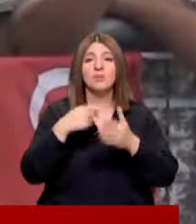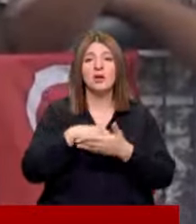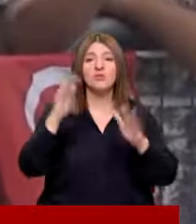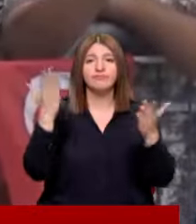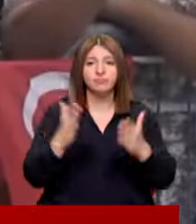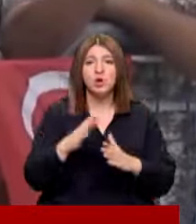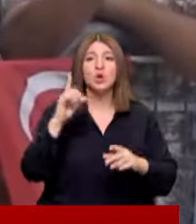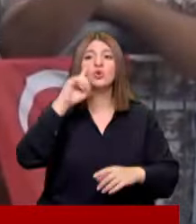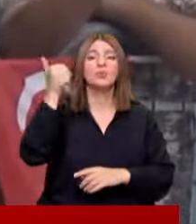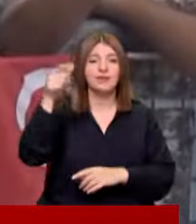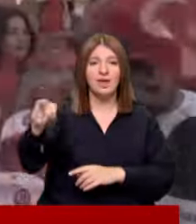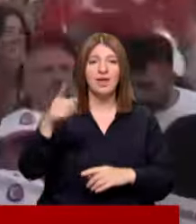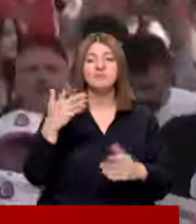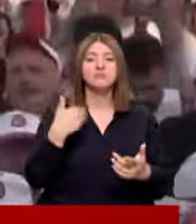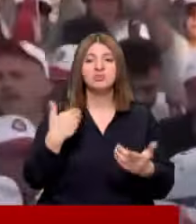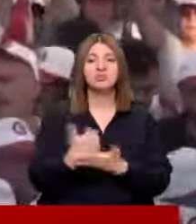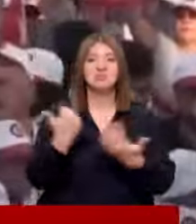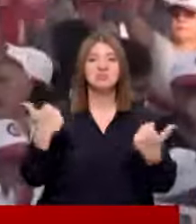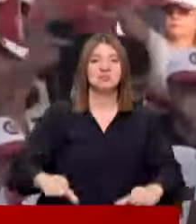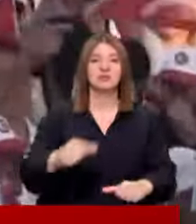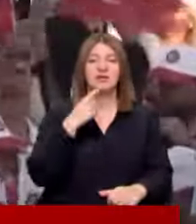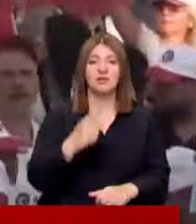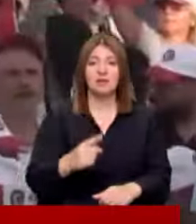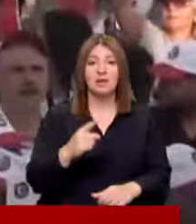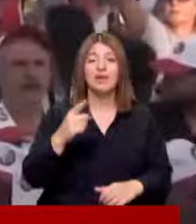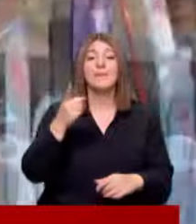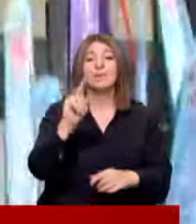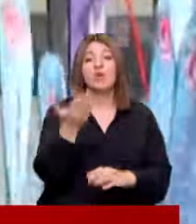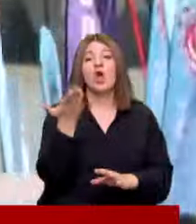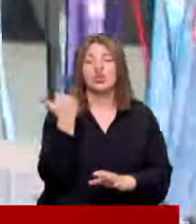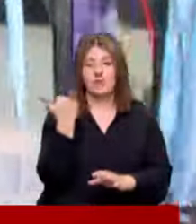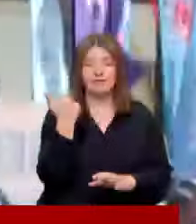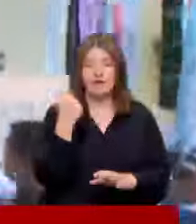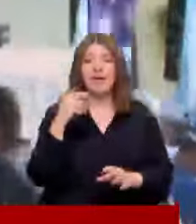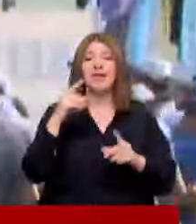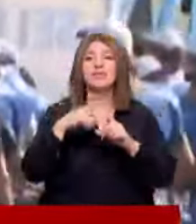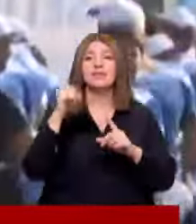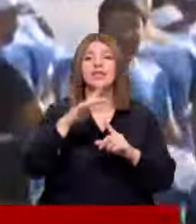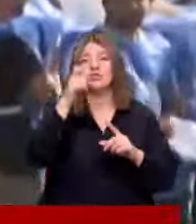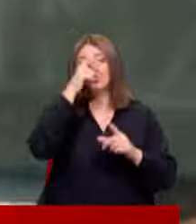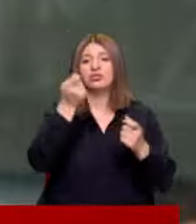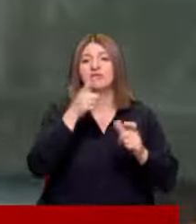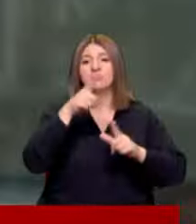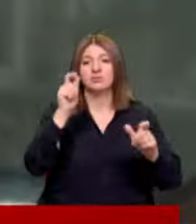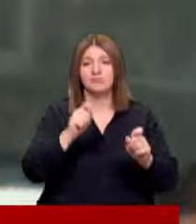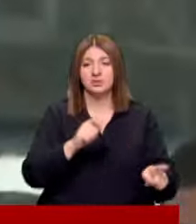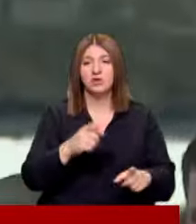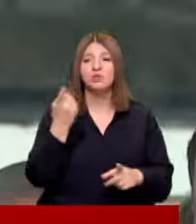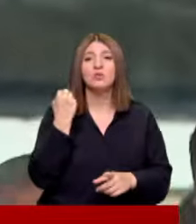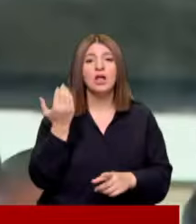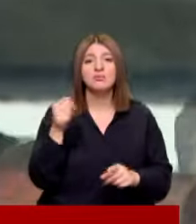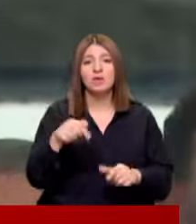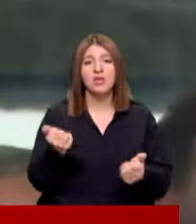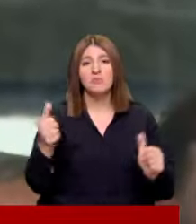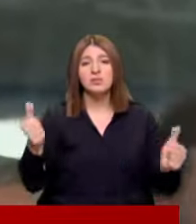nedeniyle Hükümete geçinemiyoruz tepkisini gösterdi Bir gün önce de Türk İş Tekirdağ'dan ses yükseltti Dün aldığımızı bugün